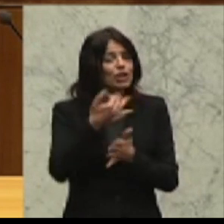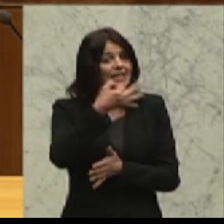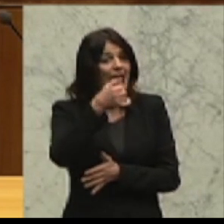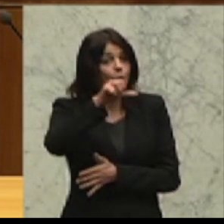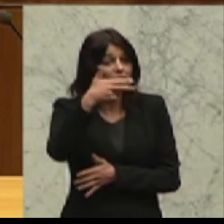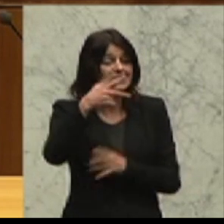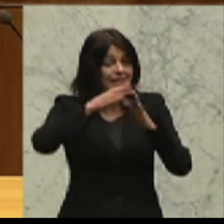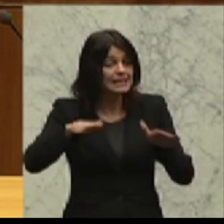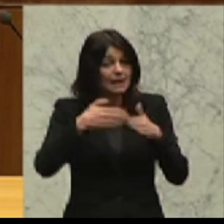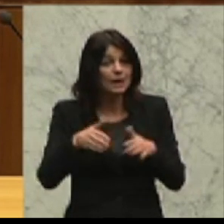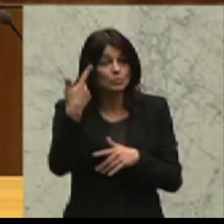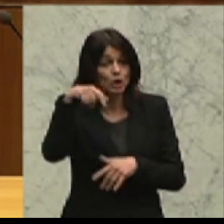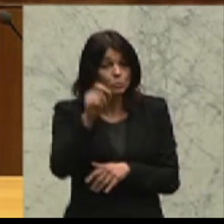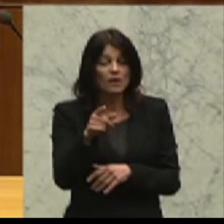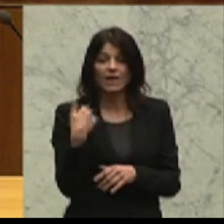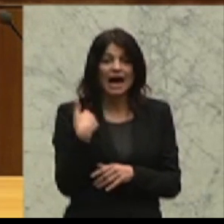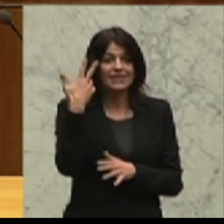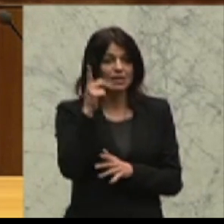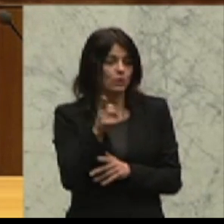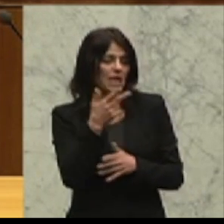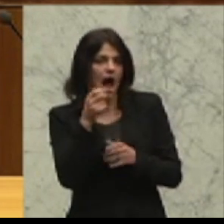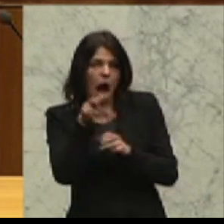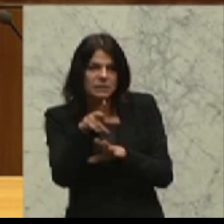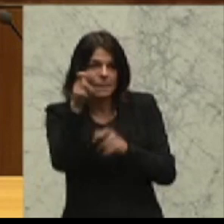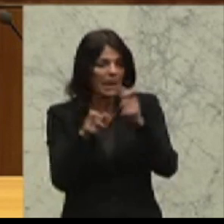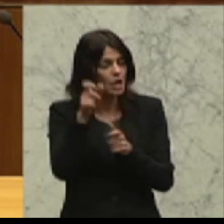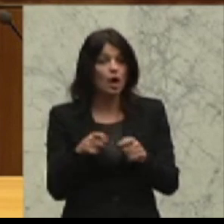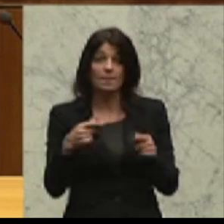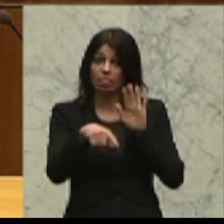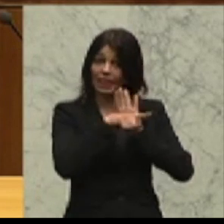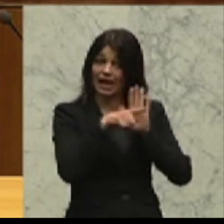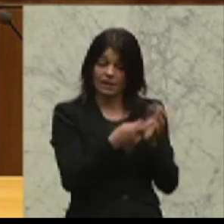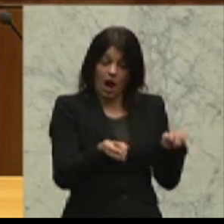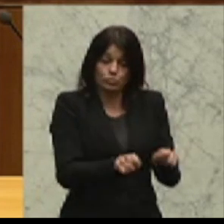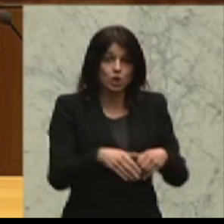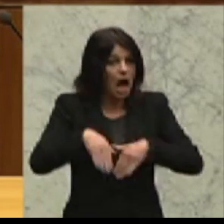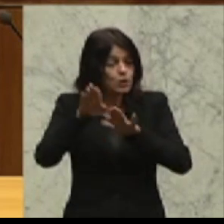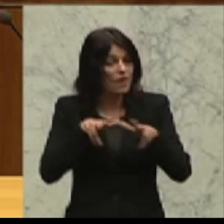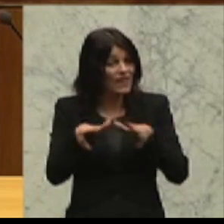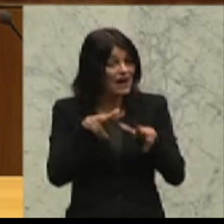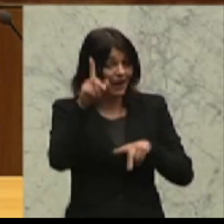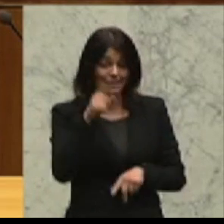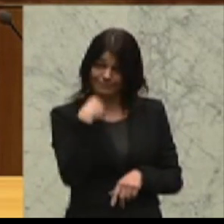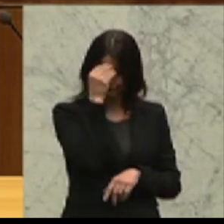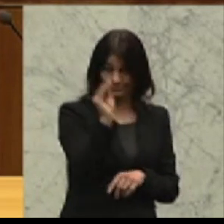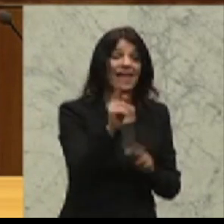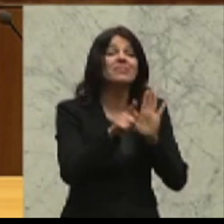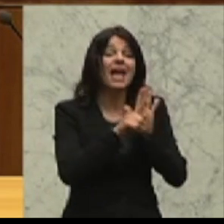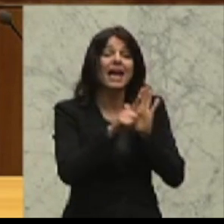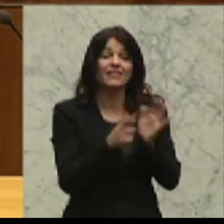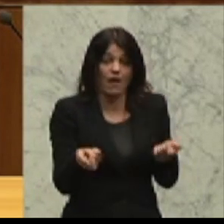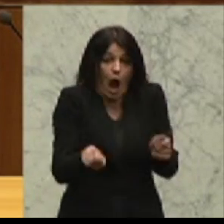2012 sich 3.018 Personen mit negativ abgeschlossenen Asylverfahren, ich betone negativ abgeschlossenen